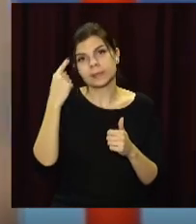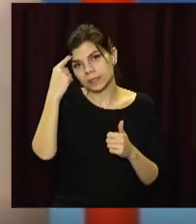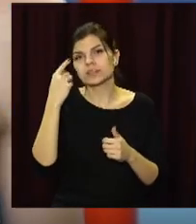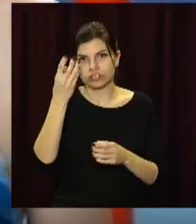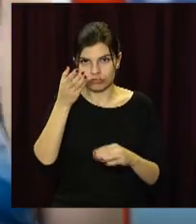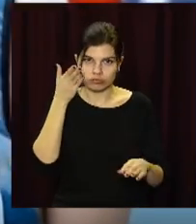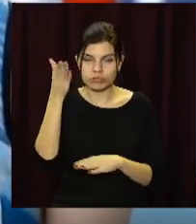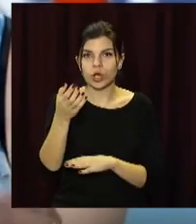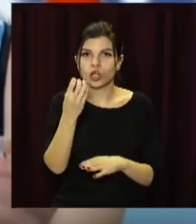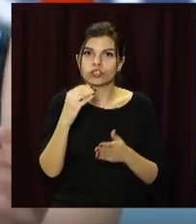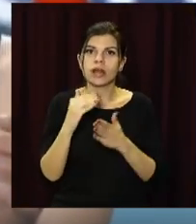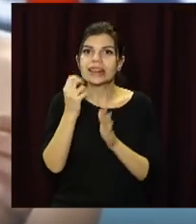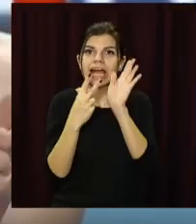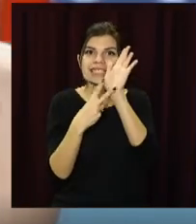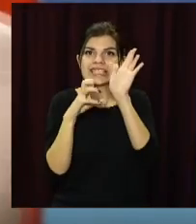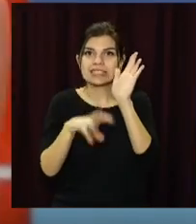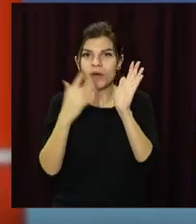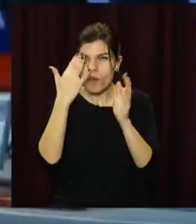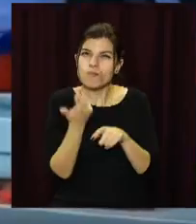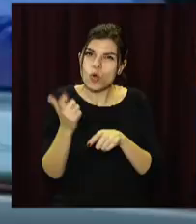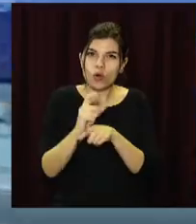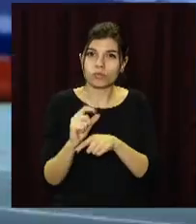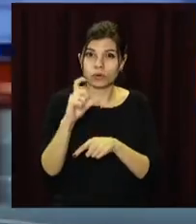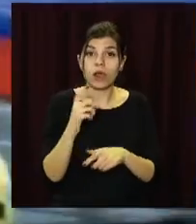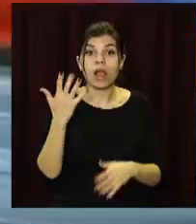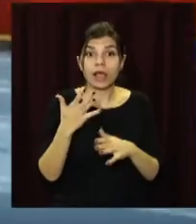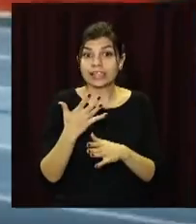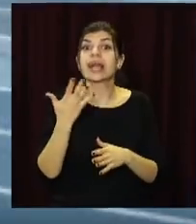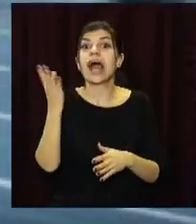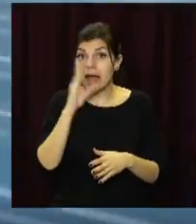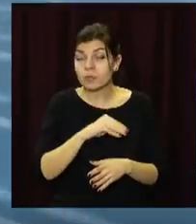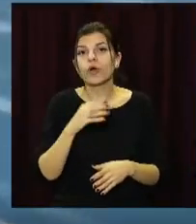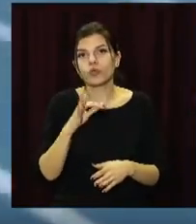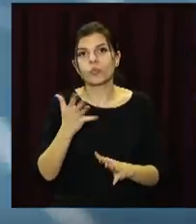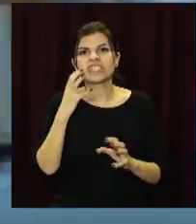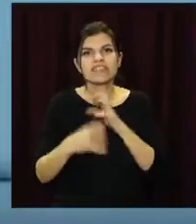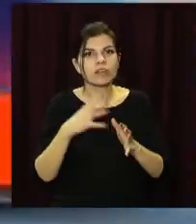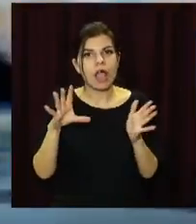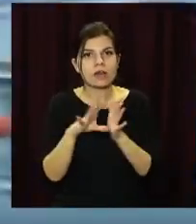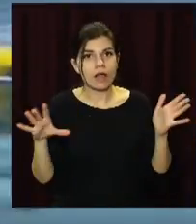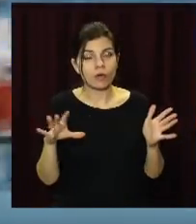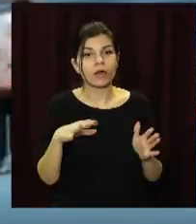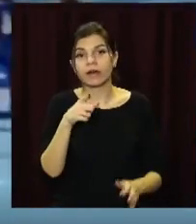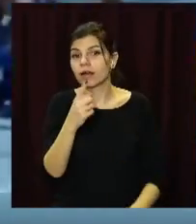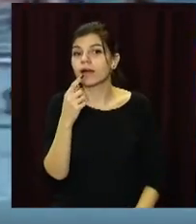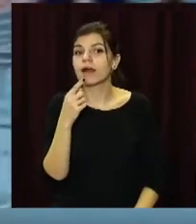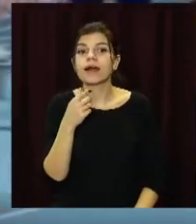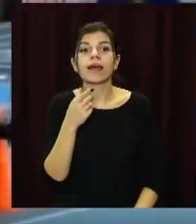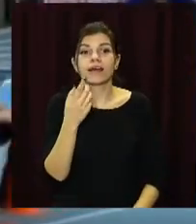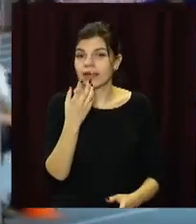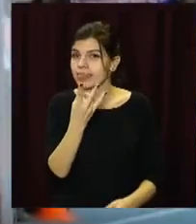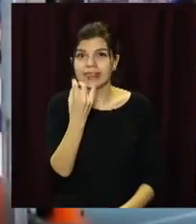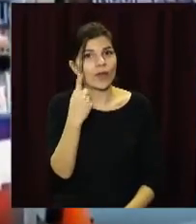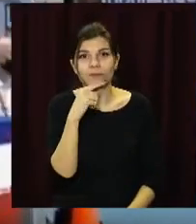штормувати висоту вищу на 7 сантиметрів. Якщо подолає її, встановить світовий рекорд. Ярослава Магучих не єдина українка, яка